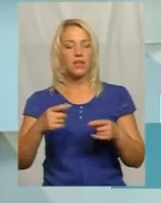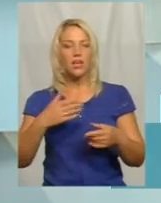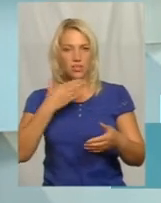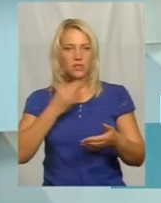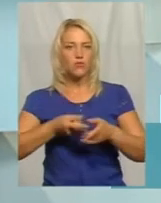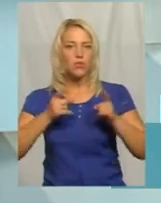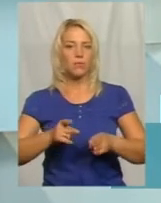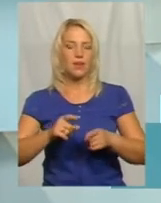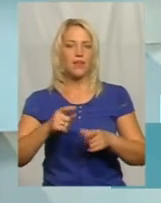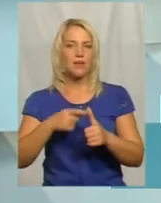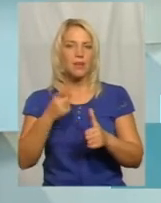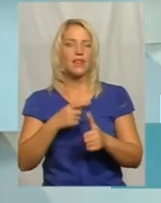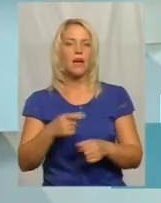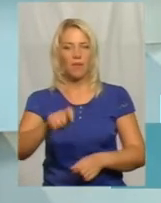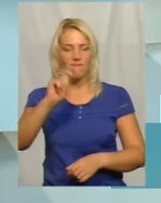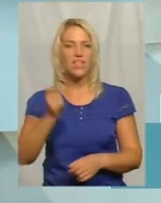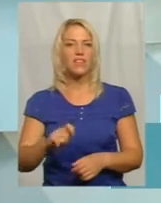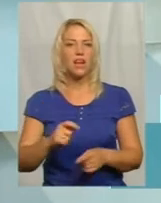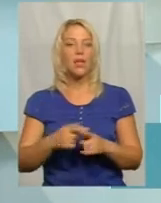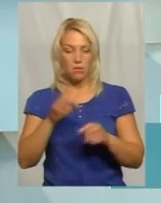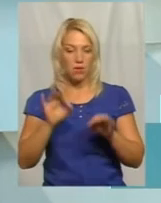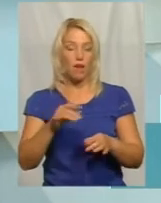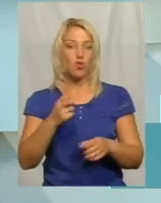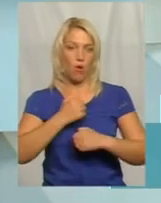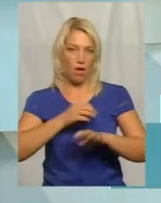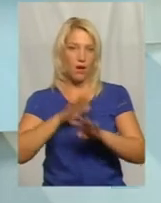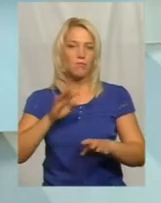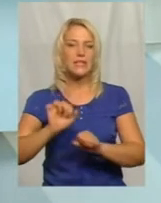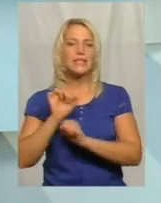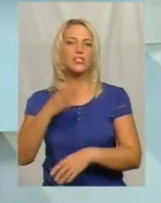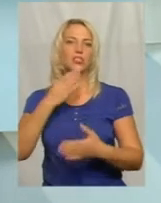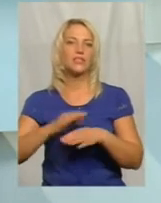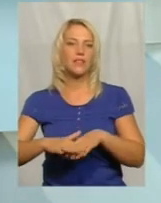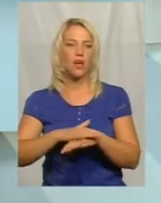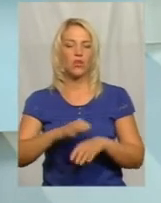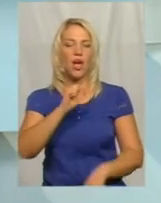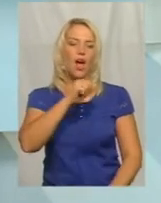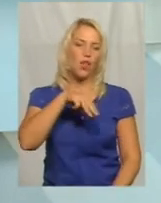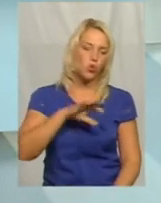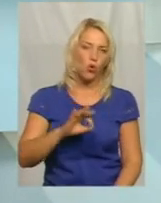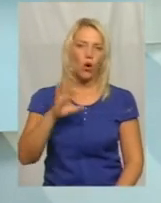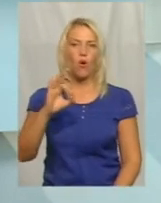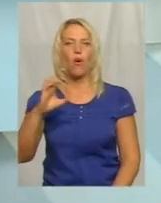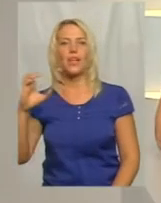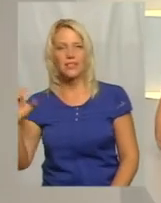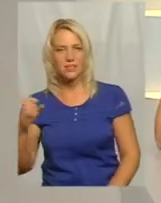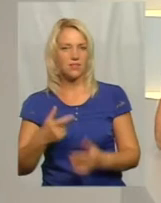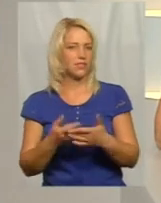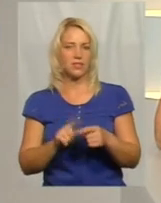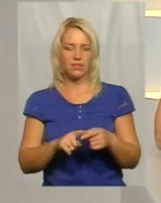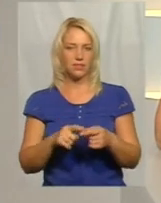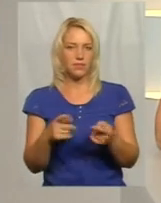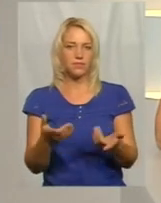де війна, і це правильно, що армія захищає свої народи. Як ви це не назвіть? АТО, ООС і так далі. Алла